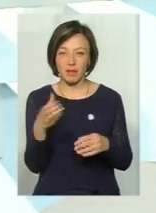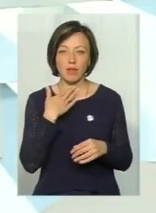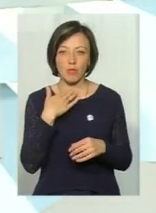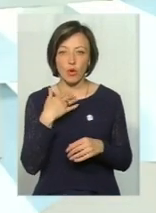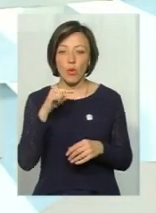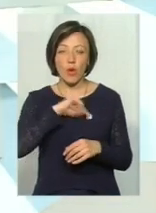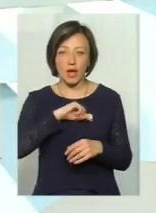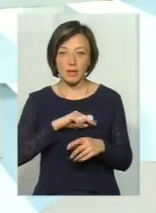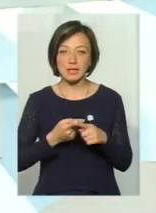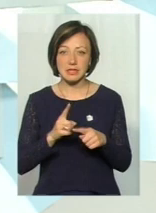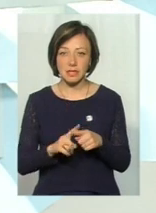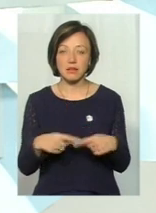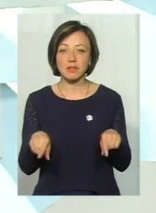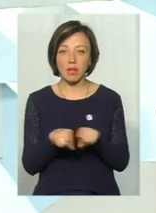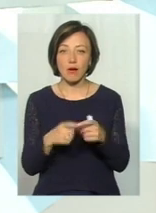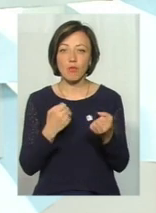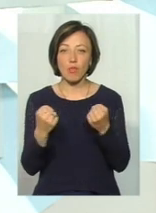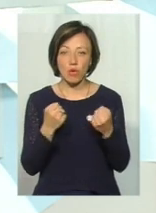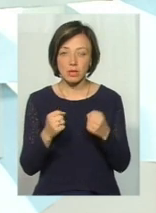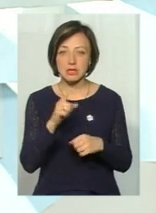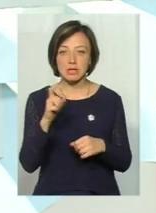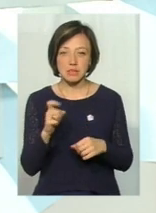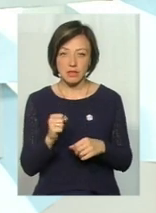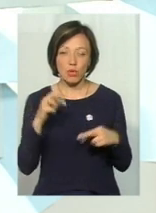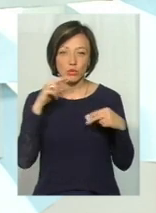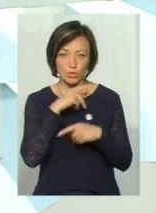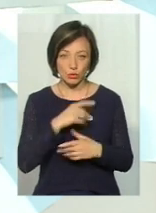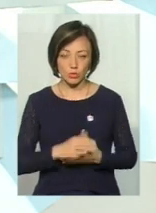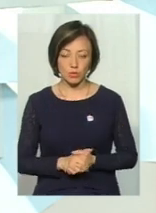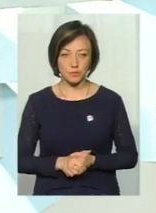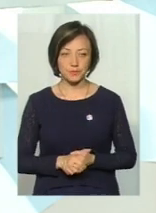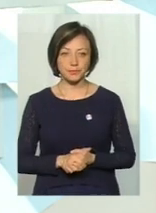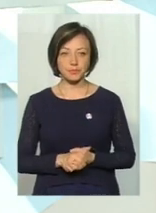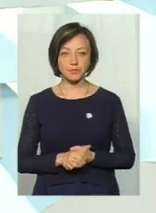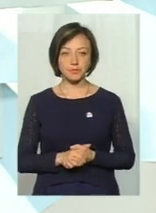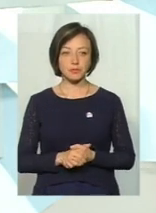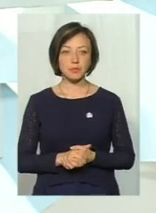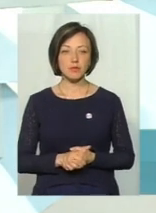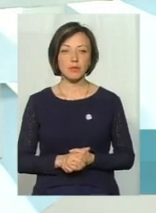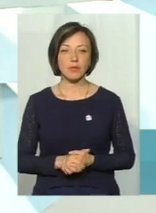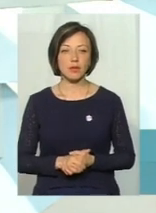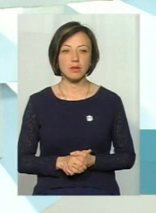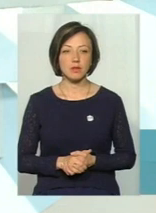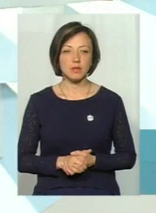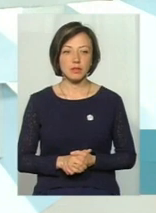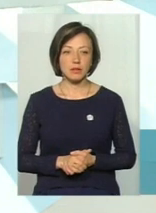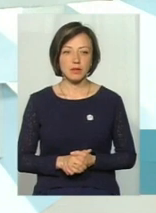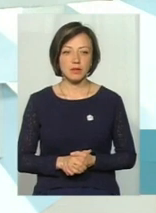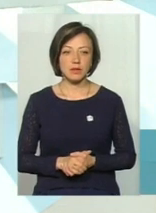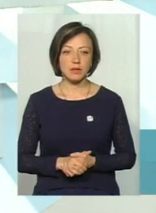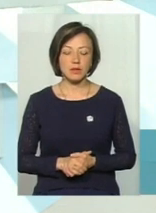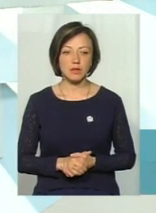організм в цей момент і так бореться з цією хворобою, цією отрутою.